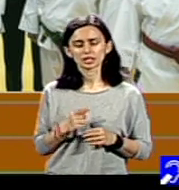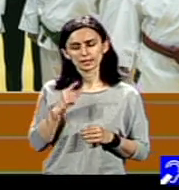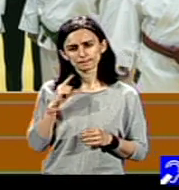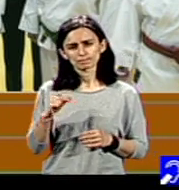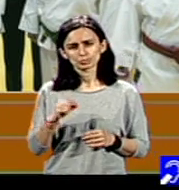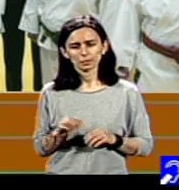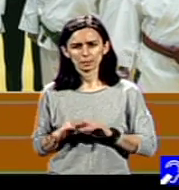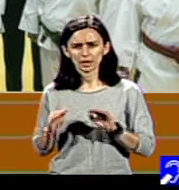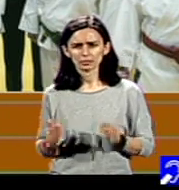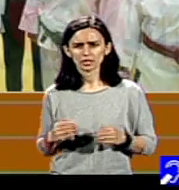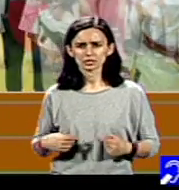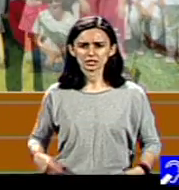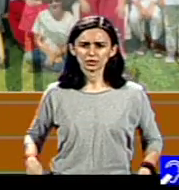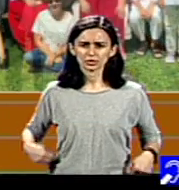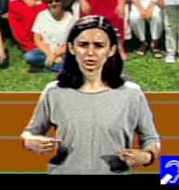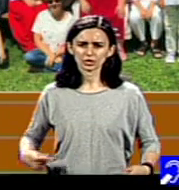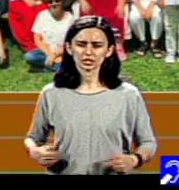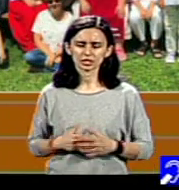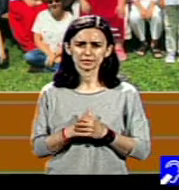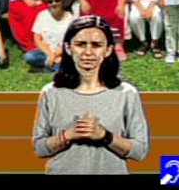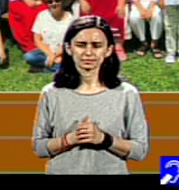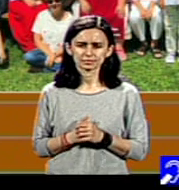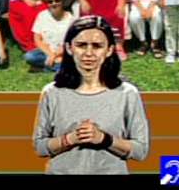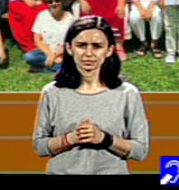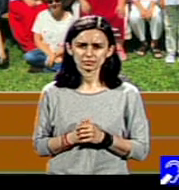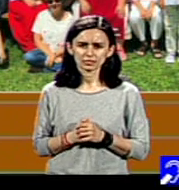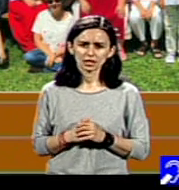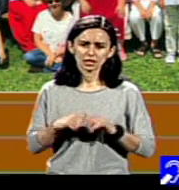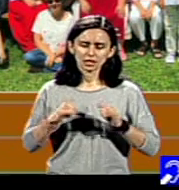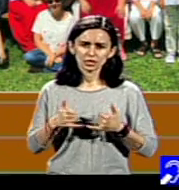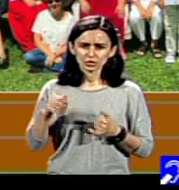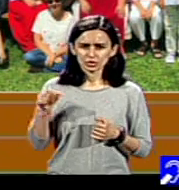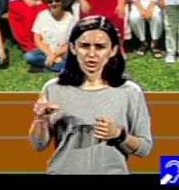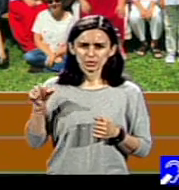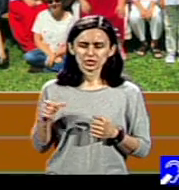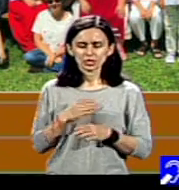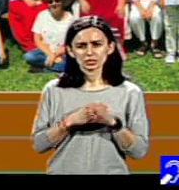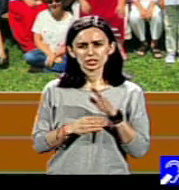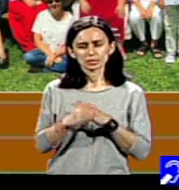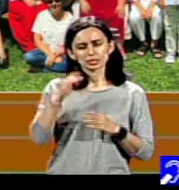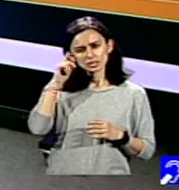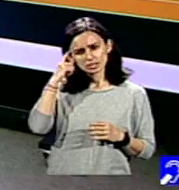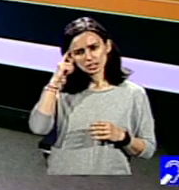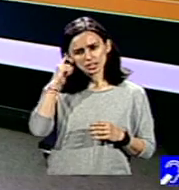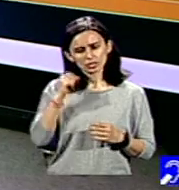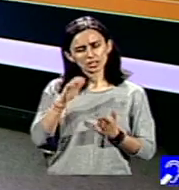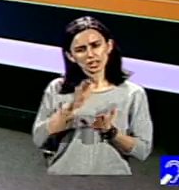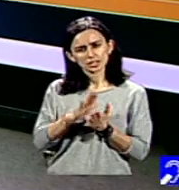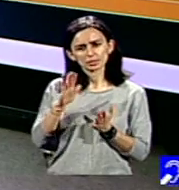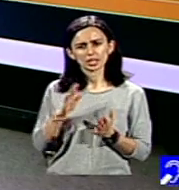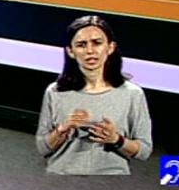cu un scaun cu rotile. În cazul unei persoane cu disabilități intelectuale, adaptarea rezonabilă este mult mai